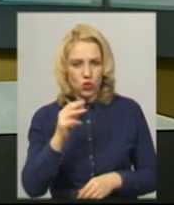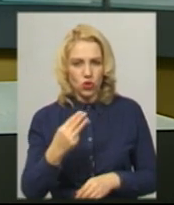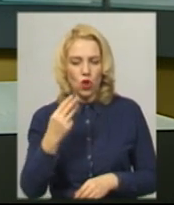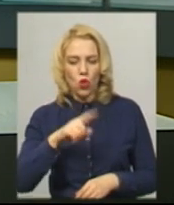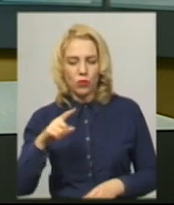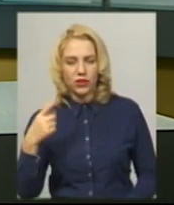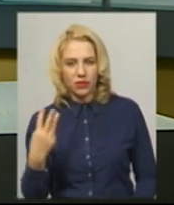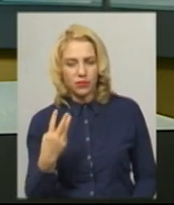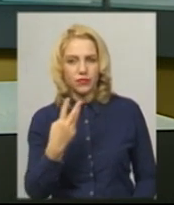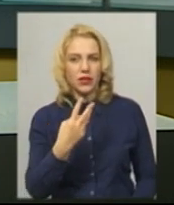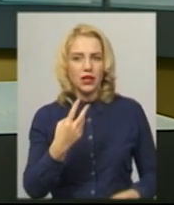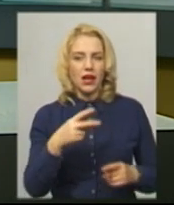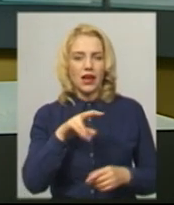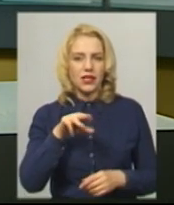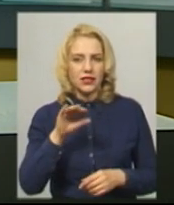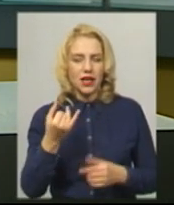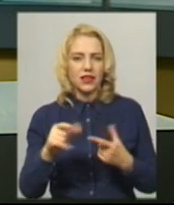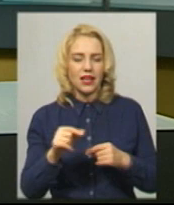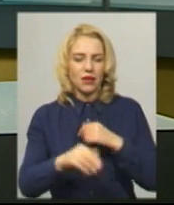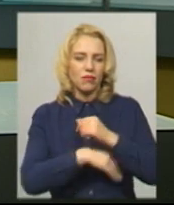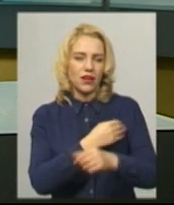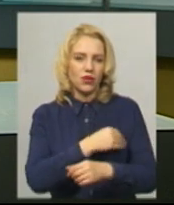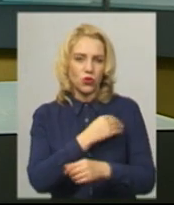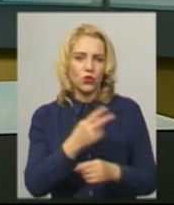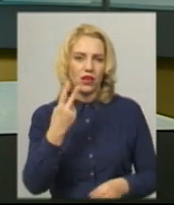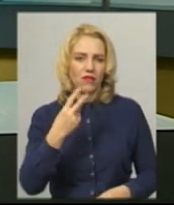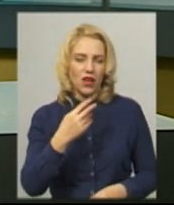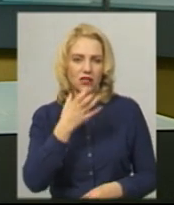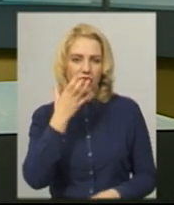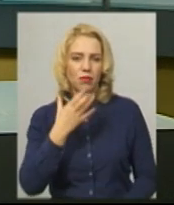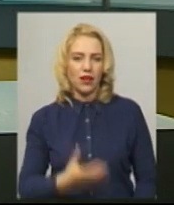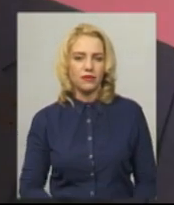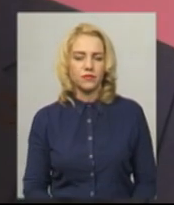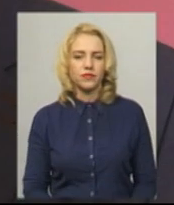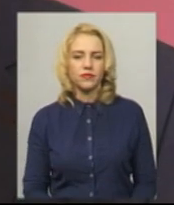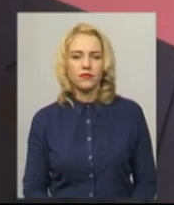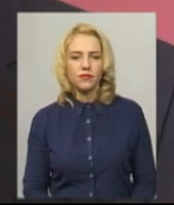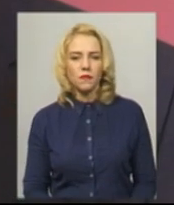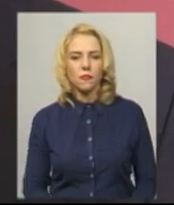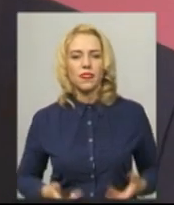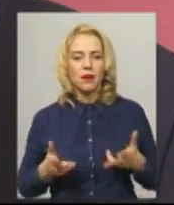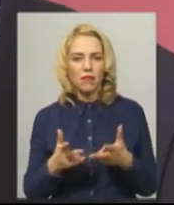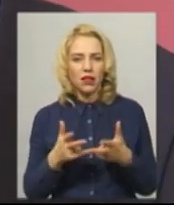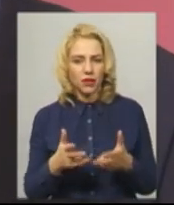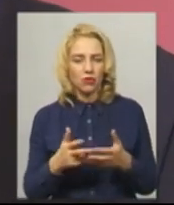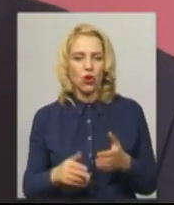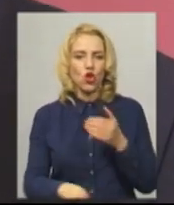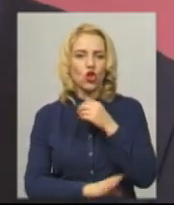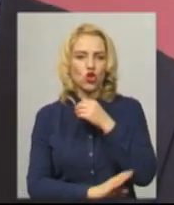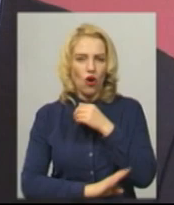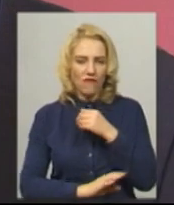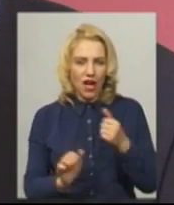-3 ступенів ліцей, де температура повітря 20 градусів тепла. Палимо дрова,